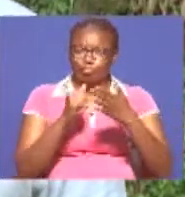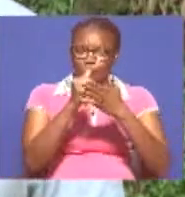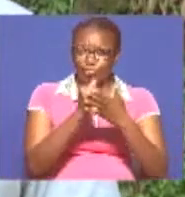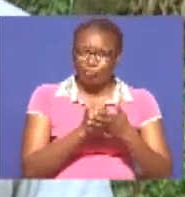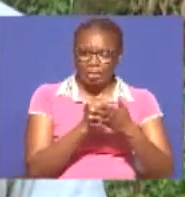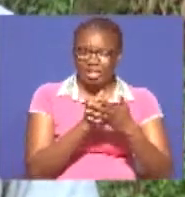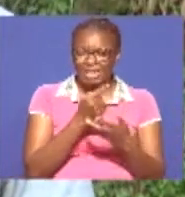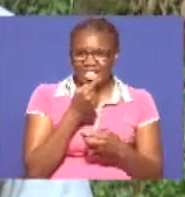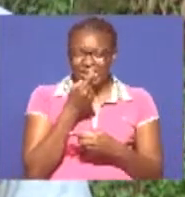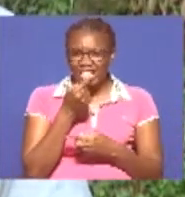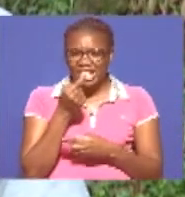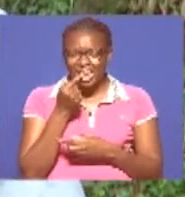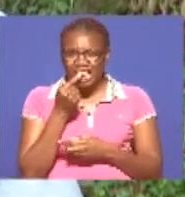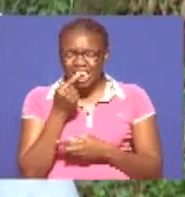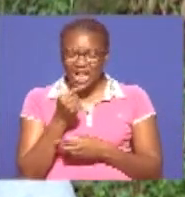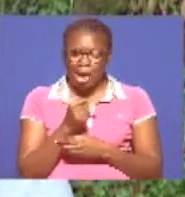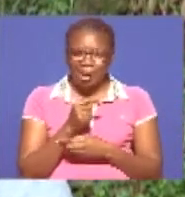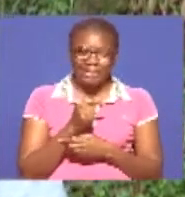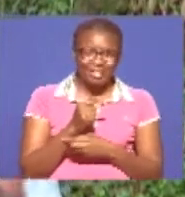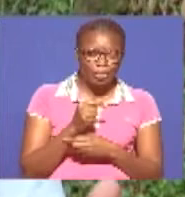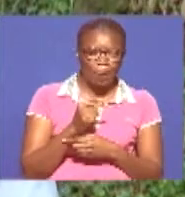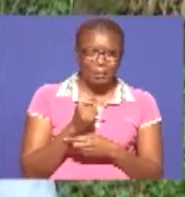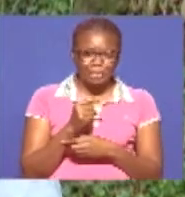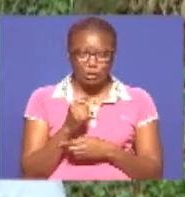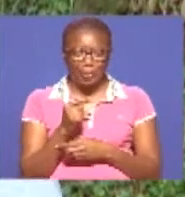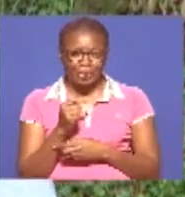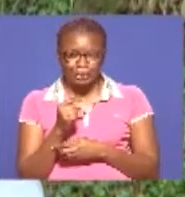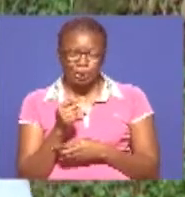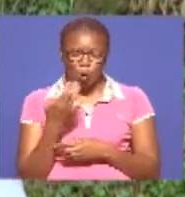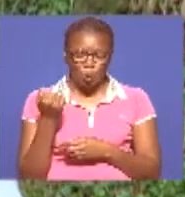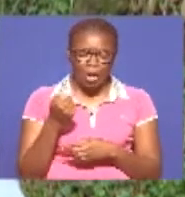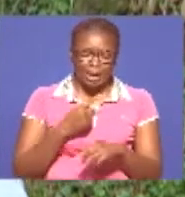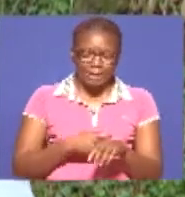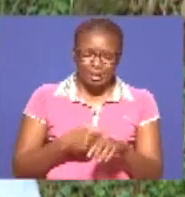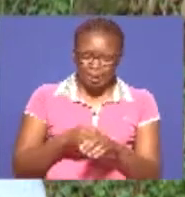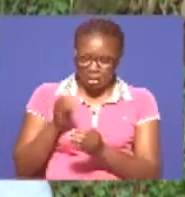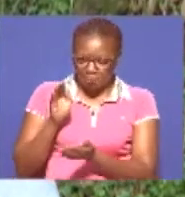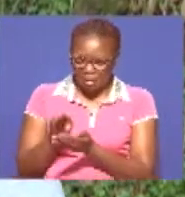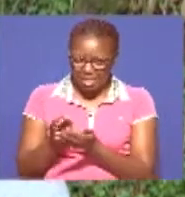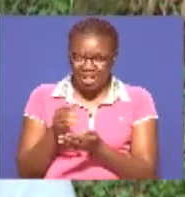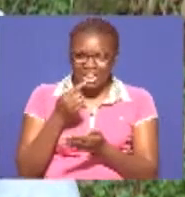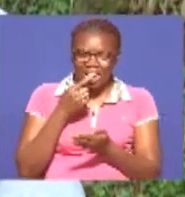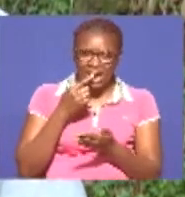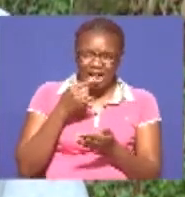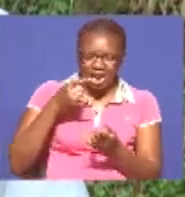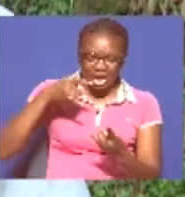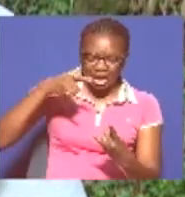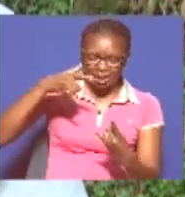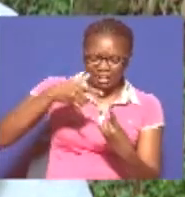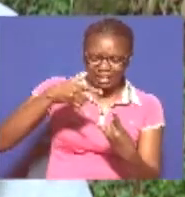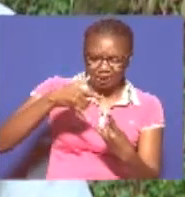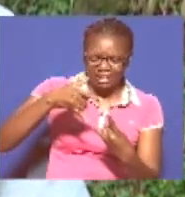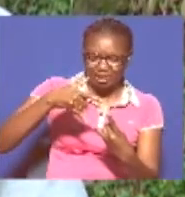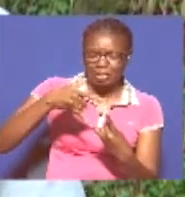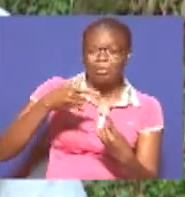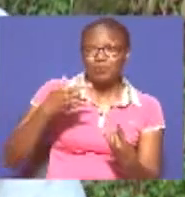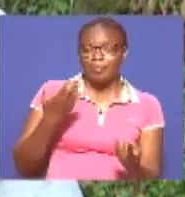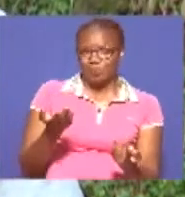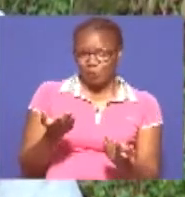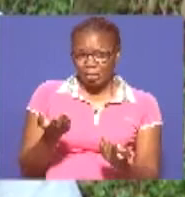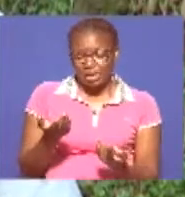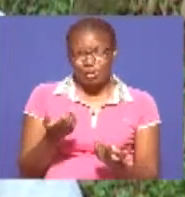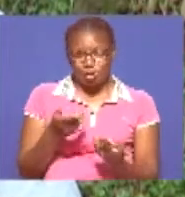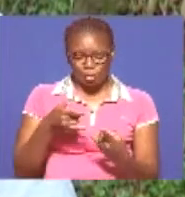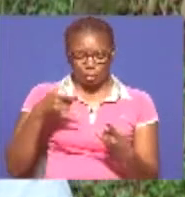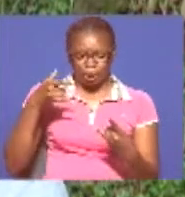kunoa meno ya ngurue Wakiwa wadogo wanakuwa na meno sharp Mazile meno dogo dogo zinakaa kama